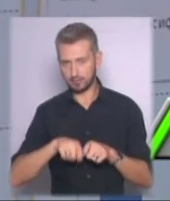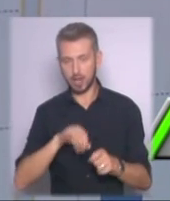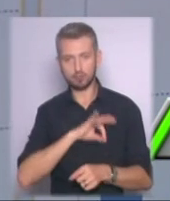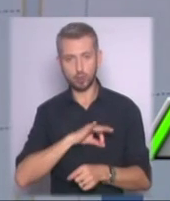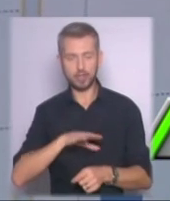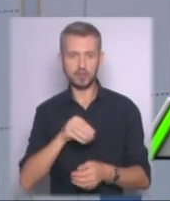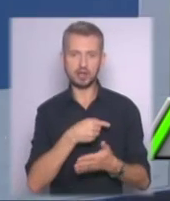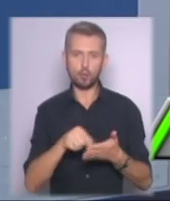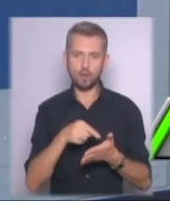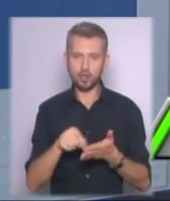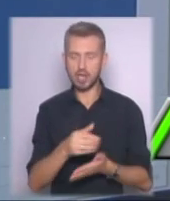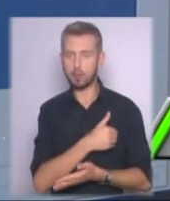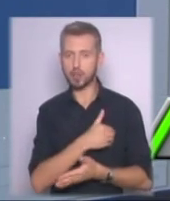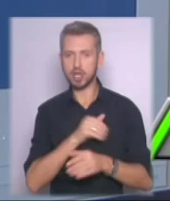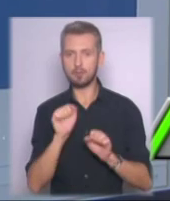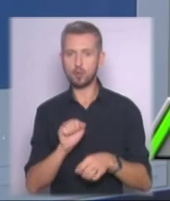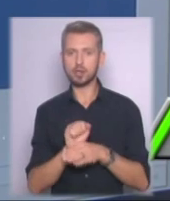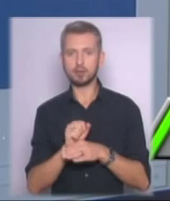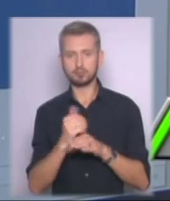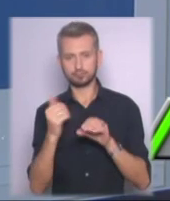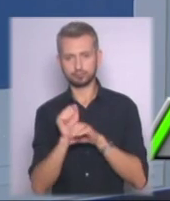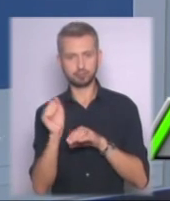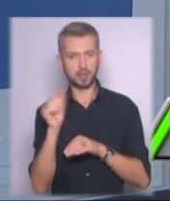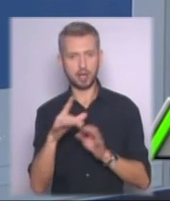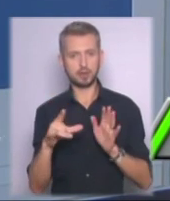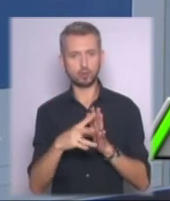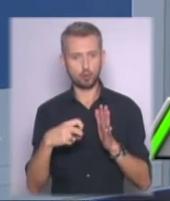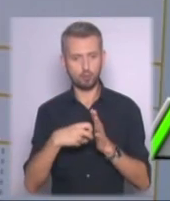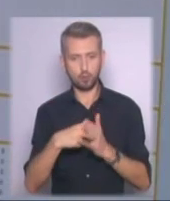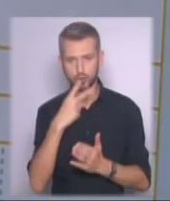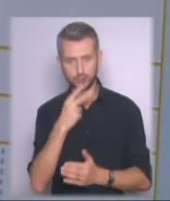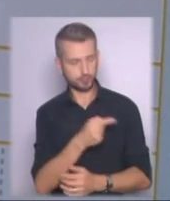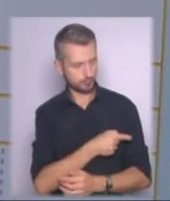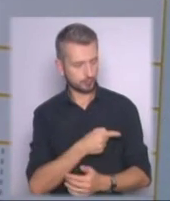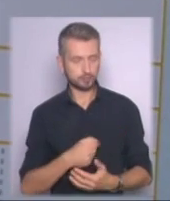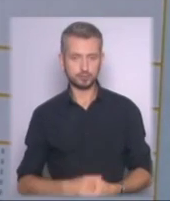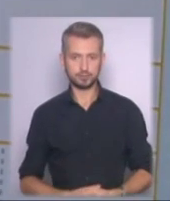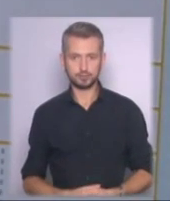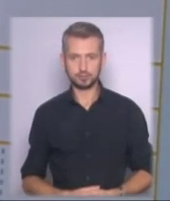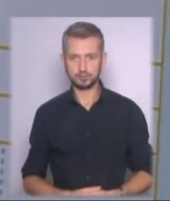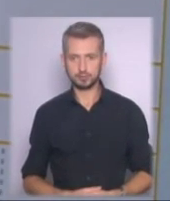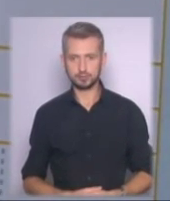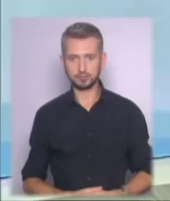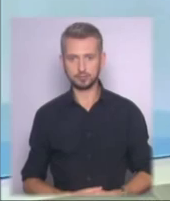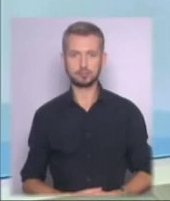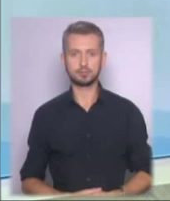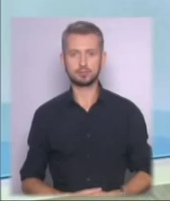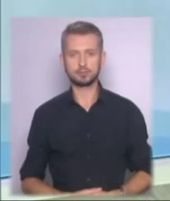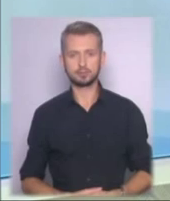побажання можна надіслати на електронну пошту. OpenBudget – собачка «Київсіті» – «Гоу-Юей».